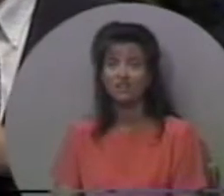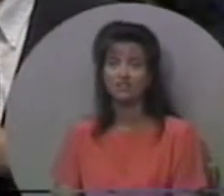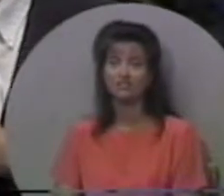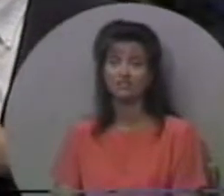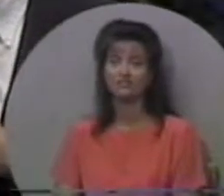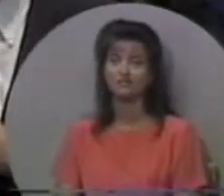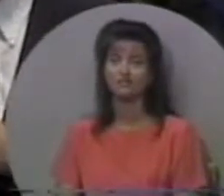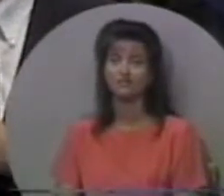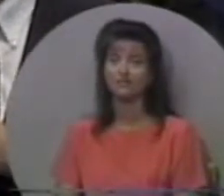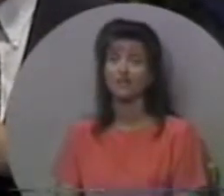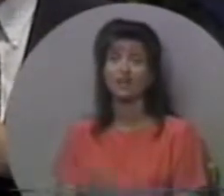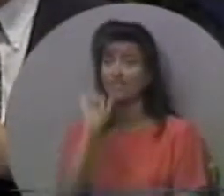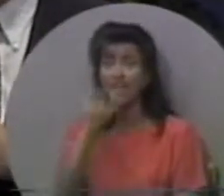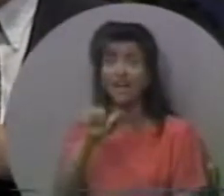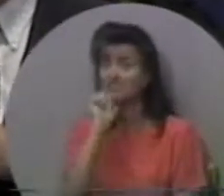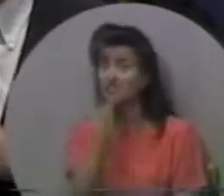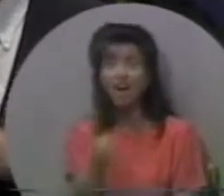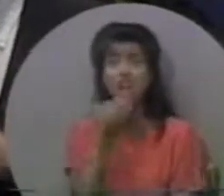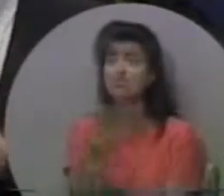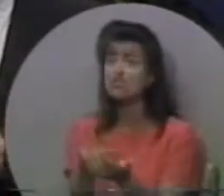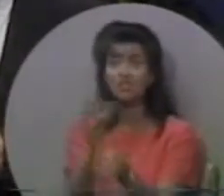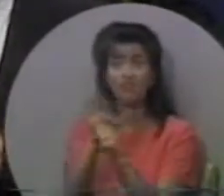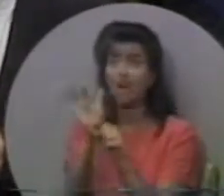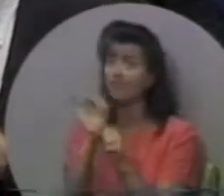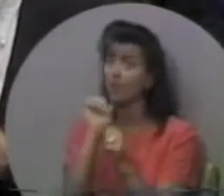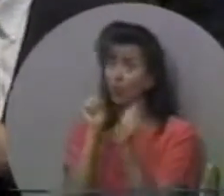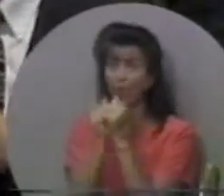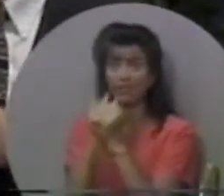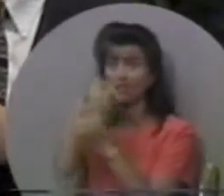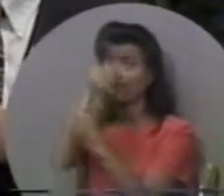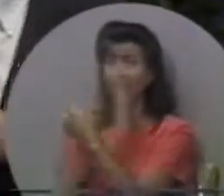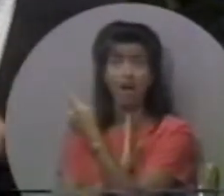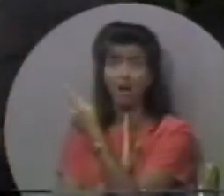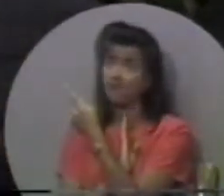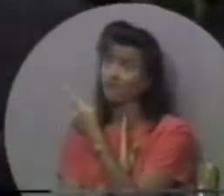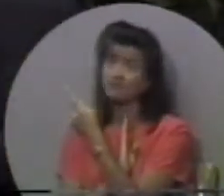Це не проходить з Богом.